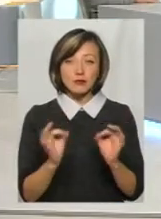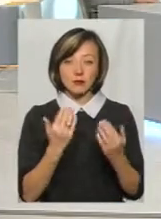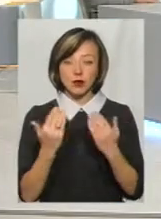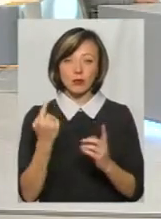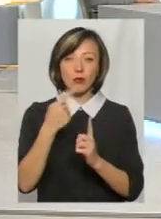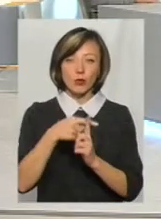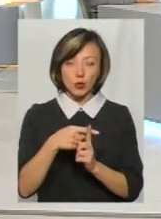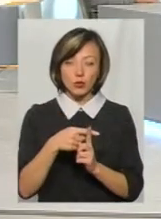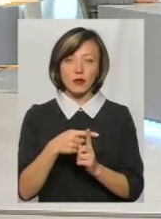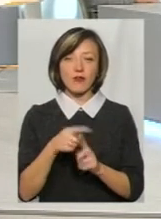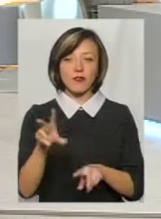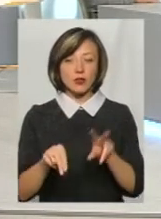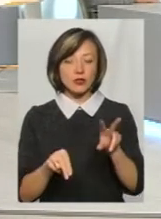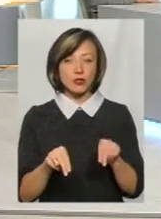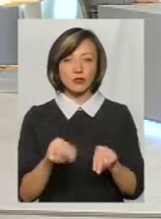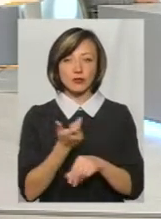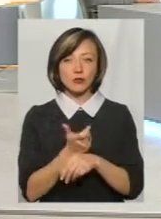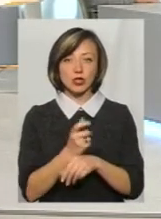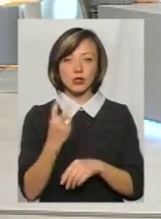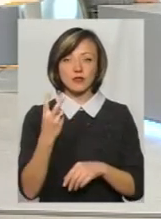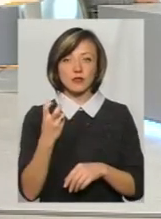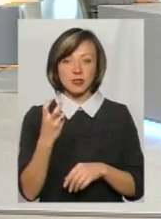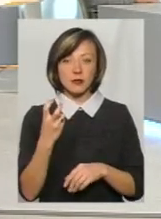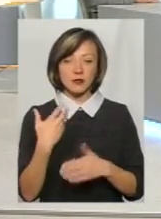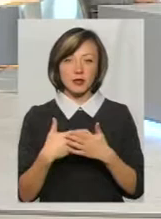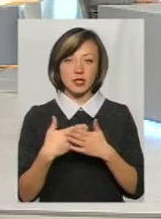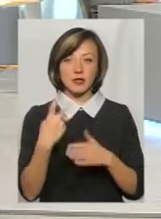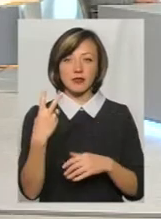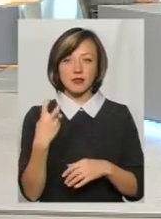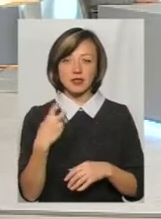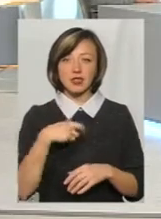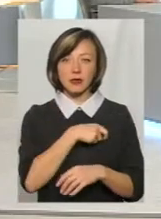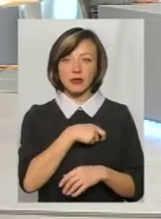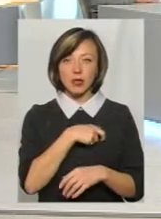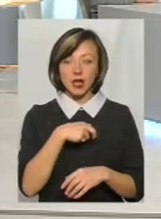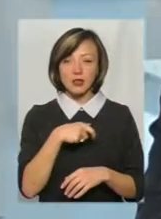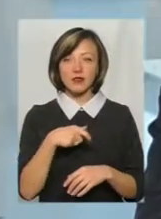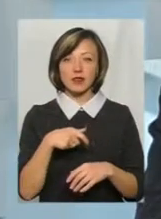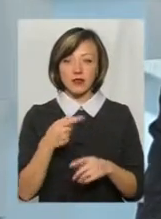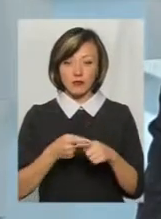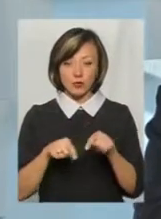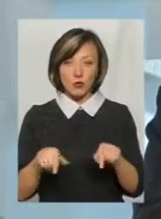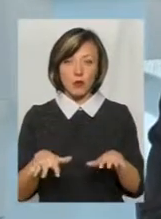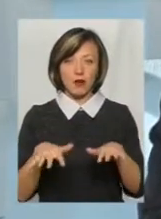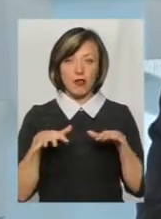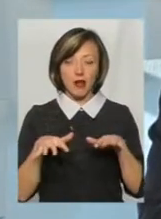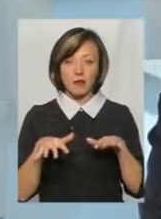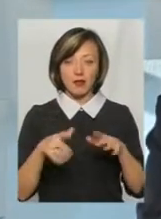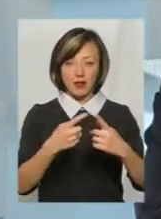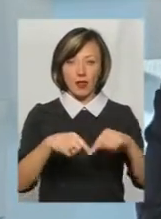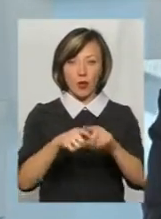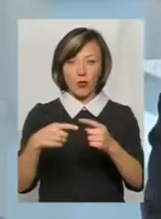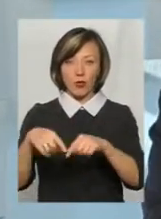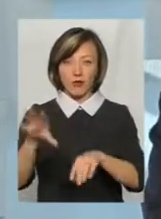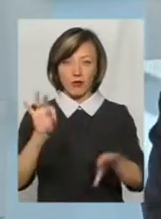вважаєте, що більше 200, десь приблизно 200 депутатів-мажоритарників в цьому парламенті. І вони не